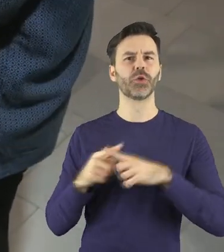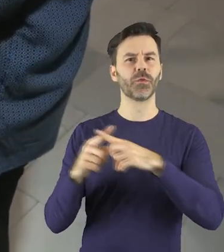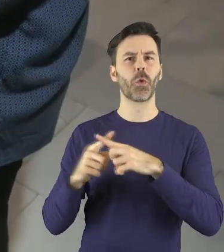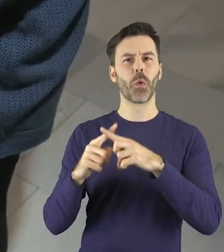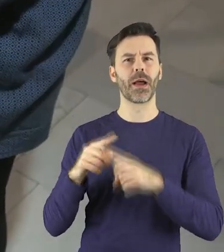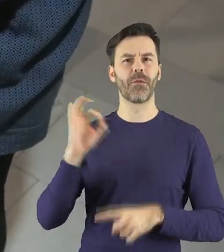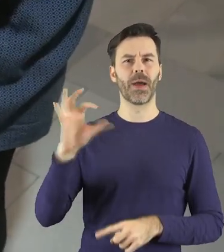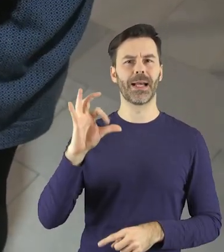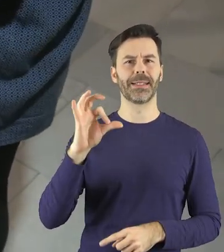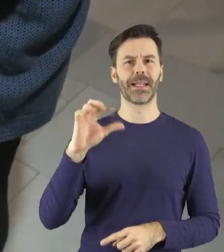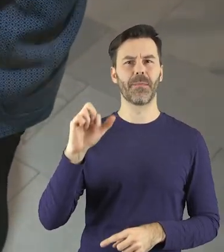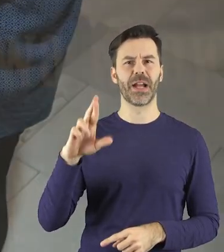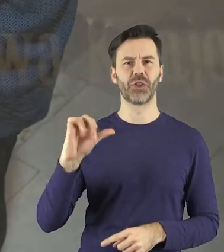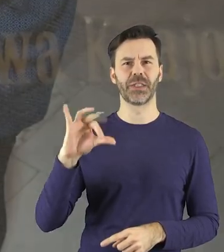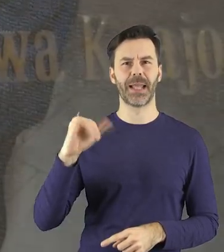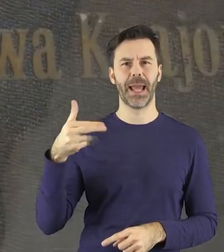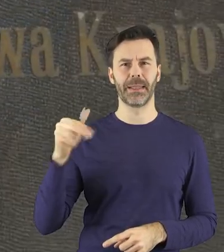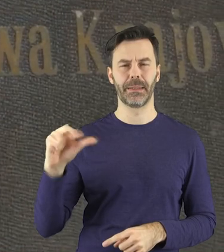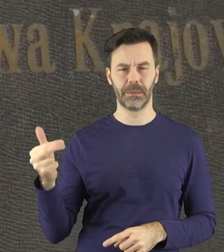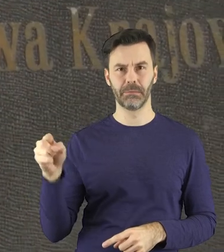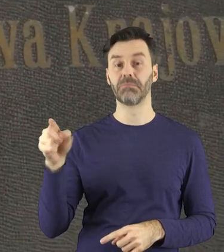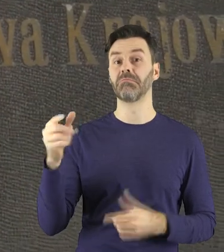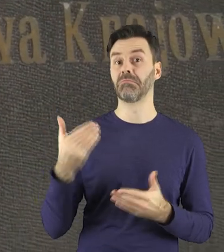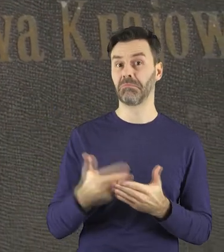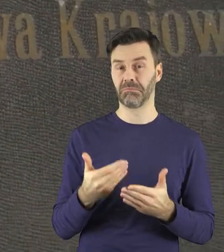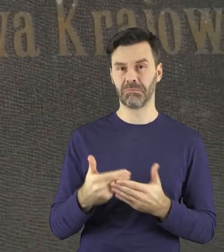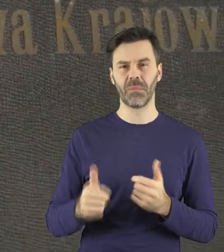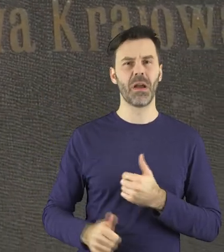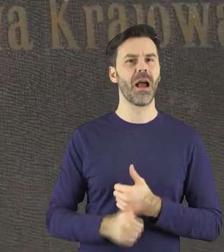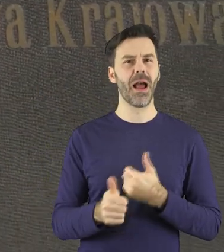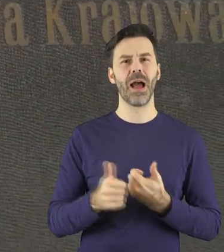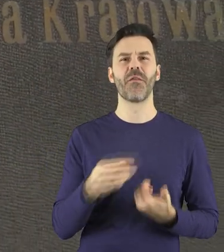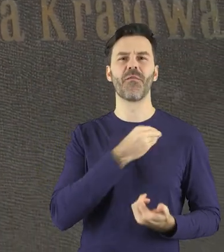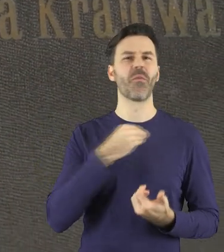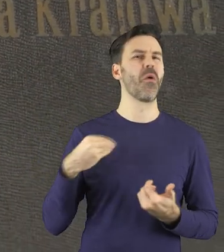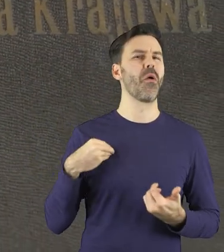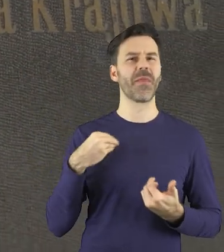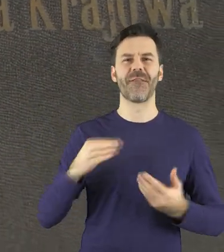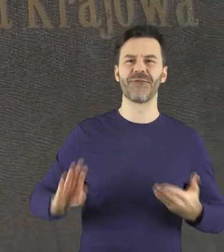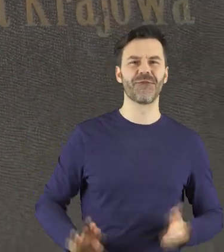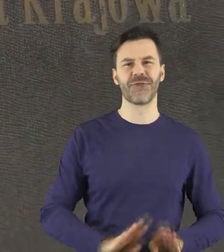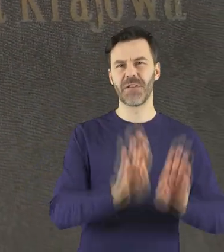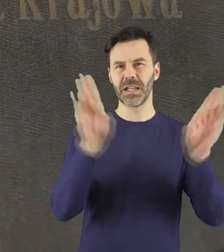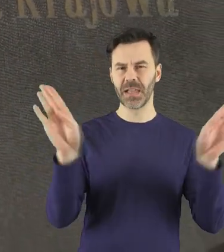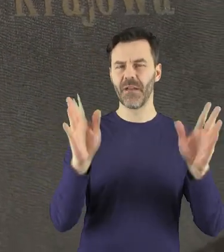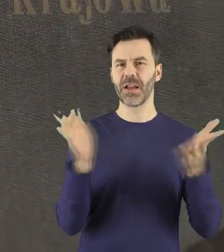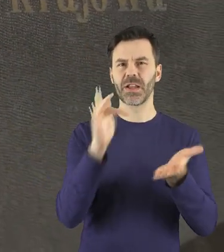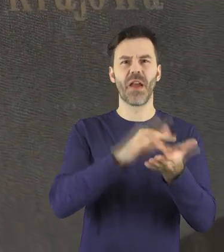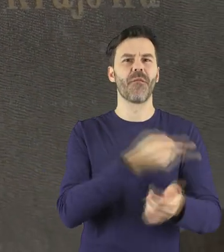Spółki Akcyjnej Markusa Zilbersteina, przygotowany specjalnie na powszechną krajową wystawę, która